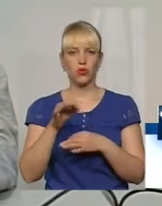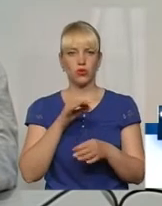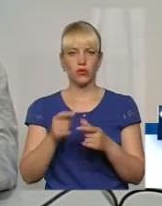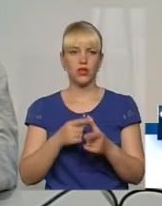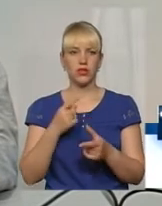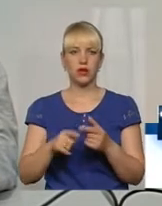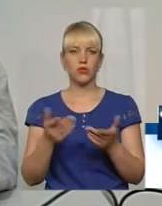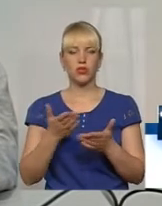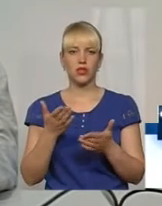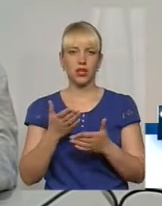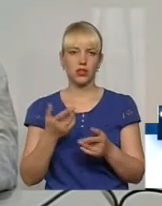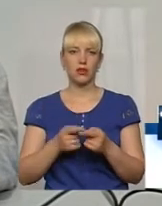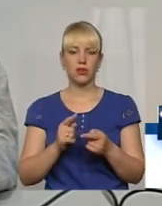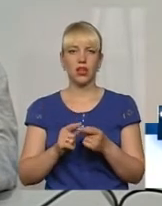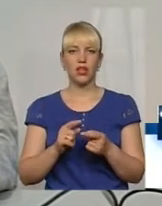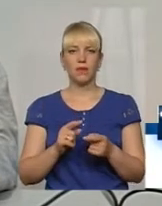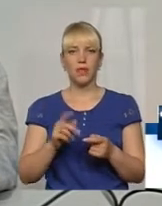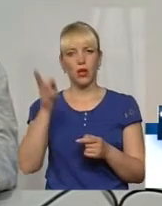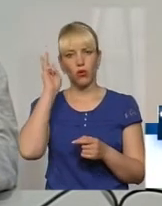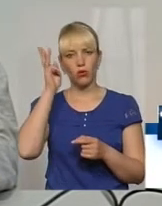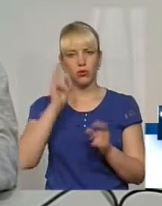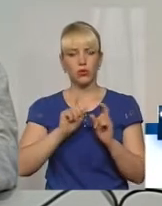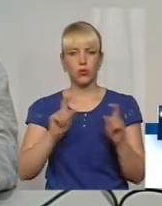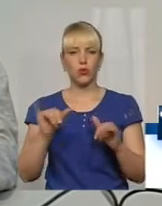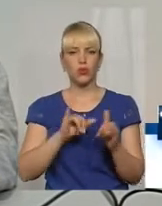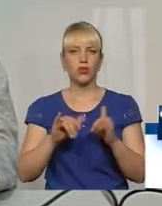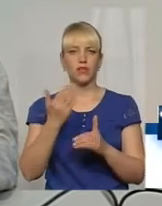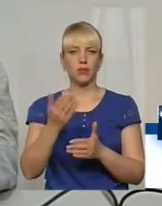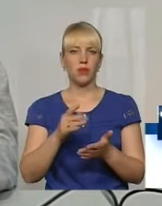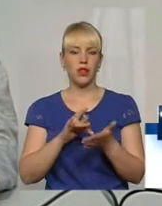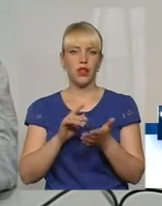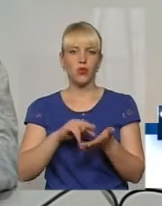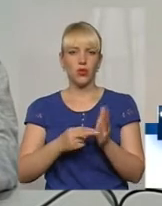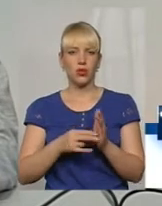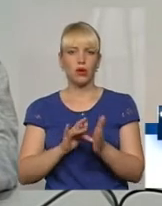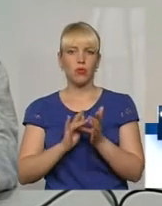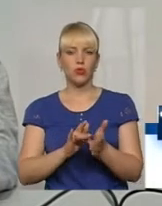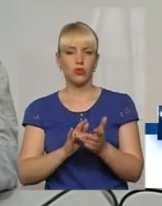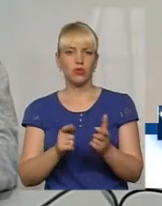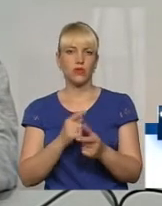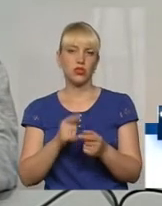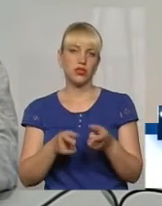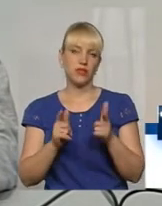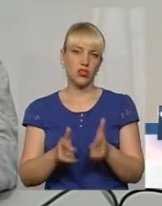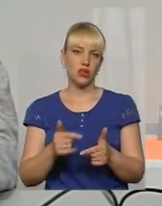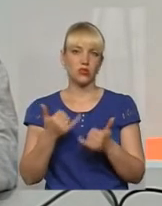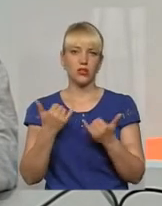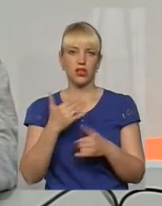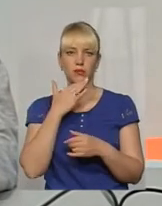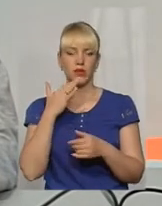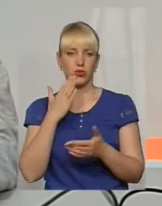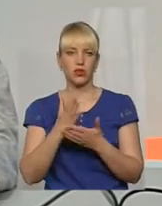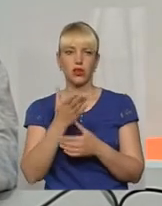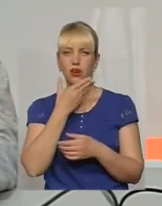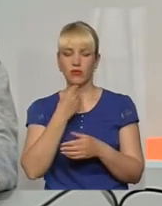якимись консульськими установами до тих країн, куди Ви плануєте подорожувати, або, звичайно, зараз дуже багато